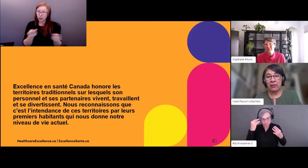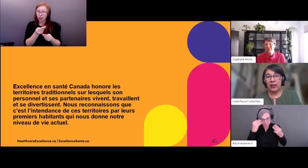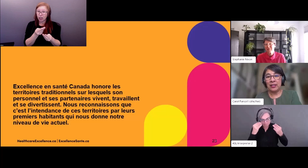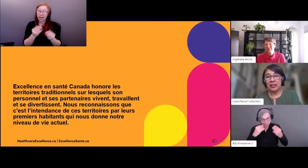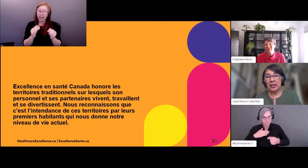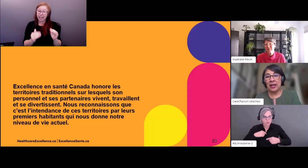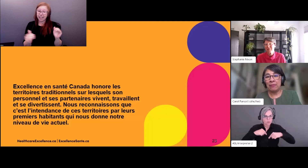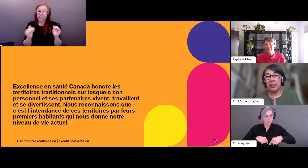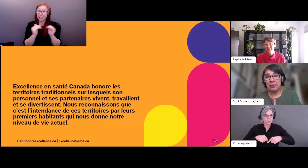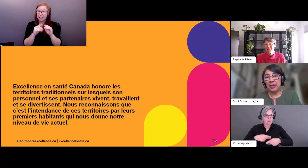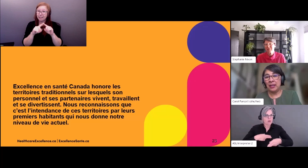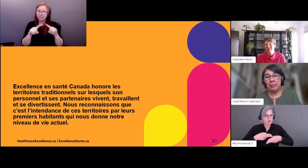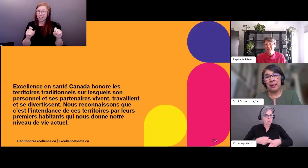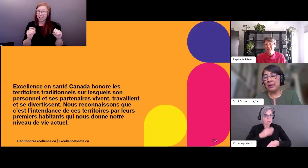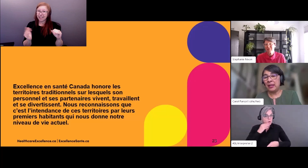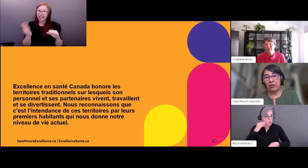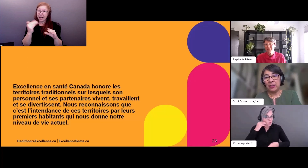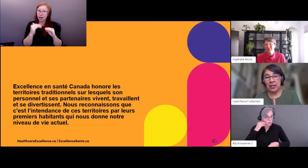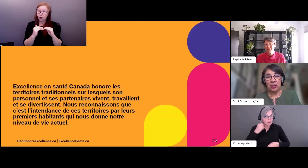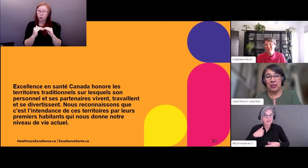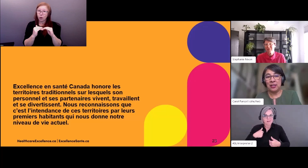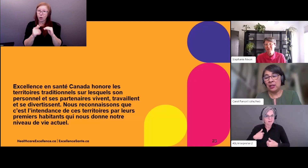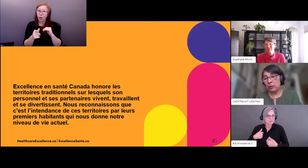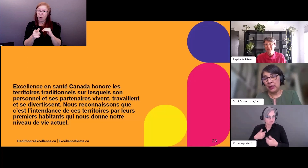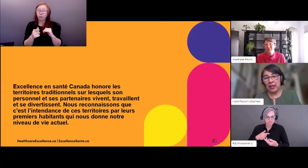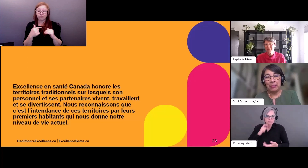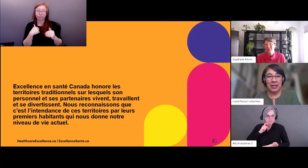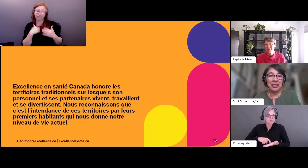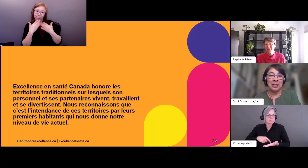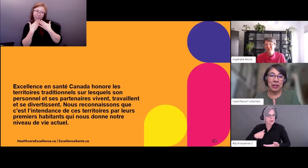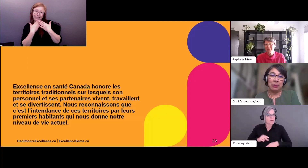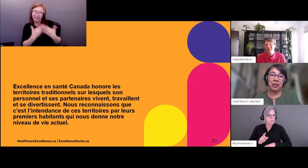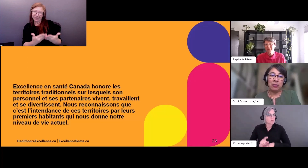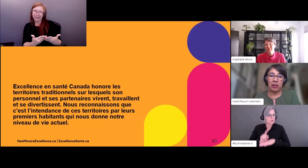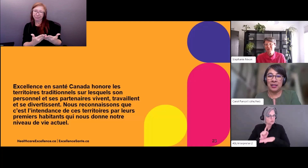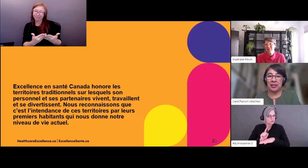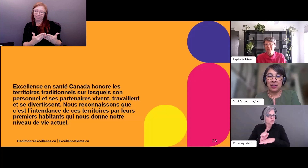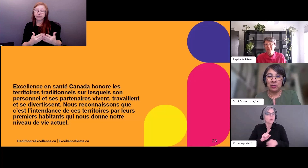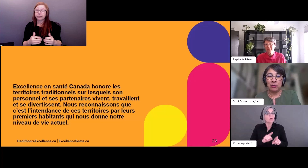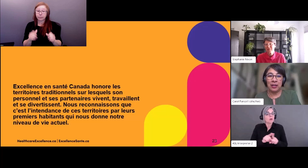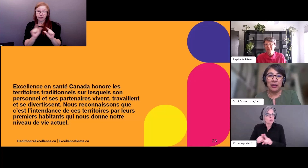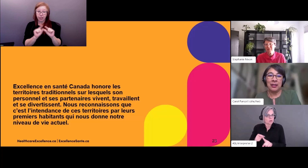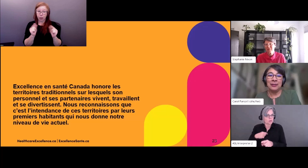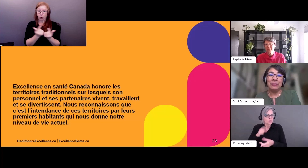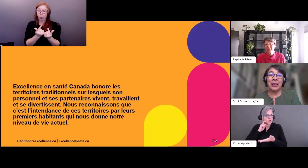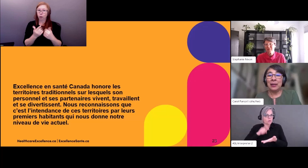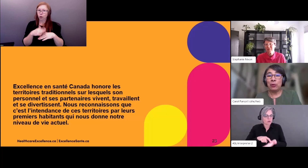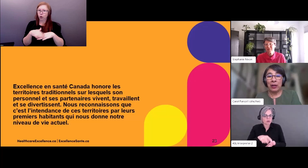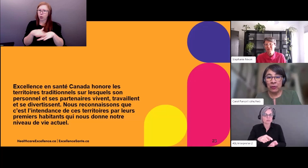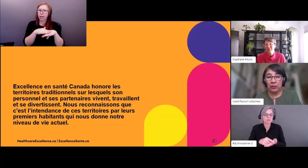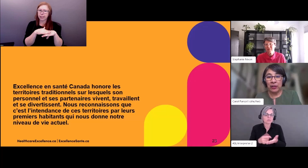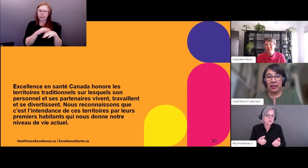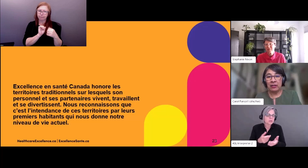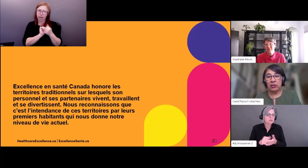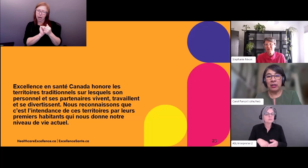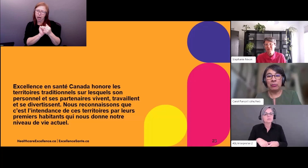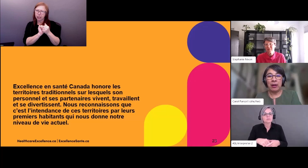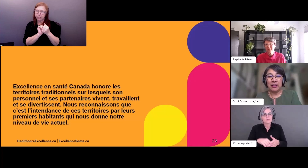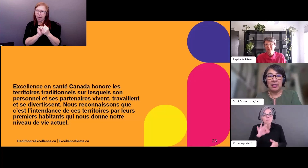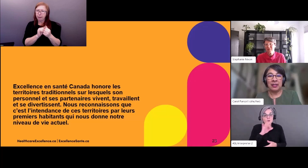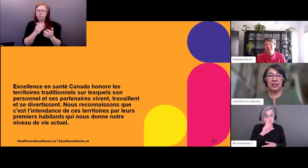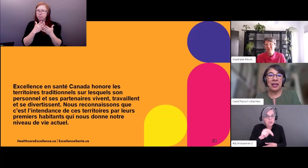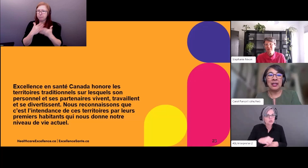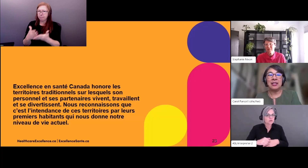que j'ai par rapport à cet endroit que j'appelle chez moi, mais aussi aux sacrifices qui ont été faits par les